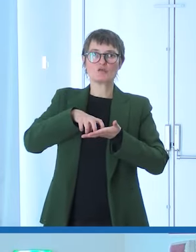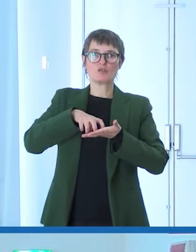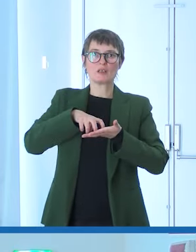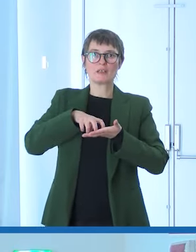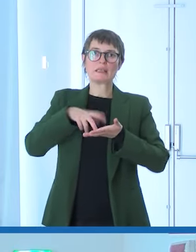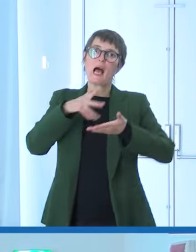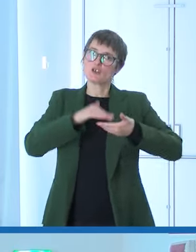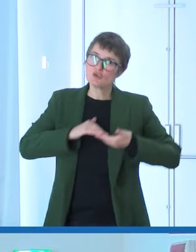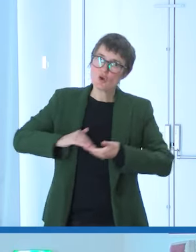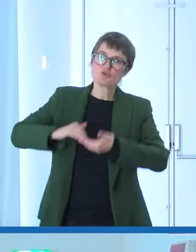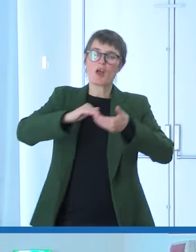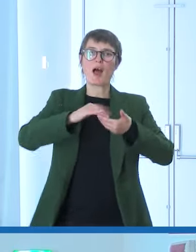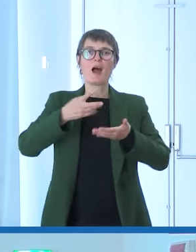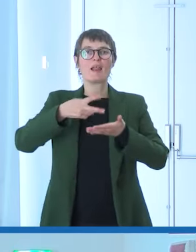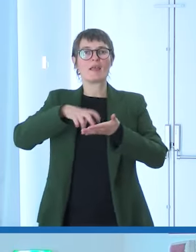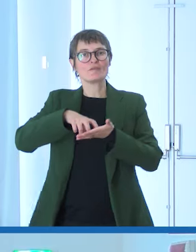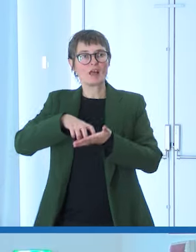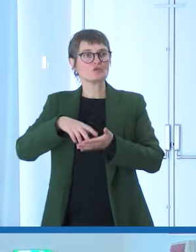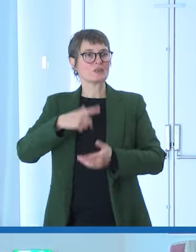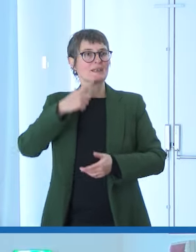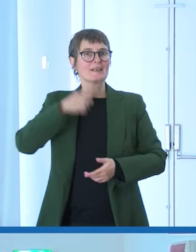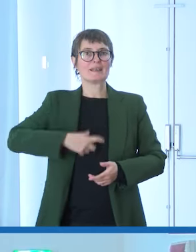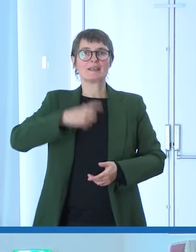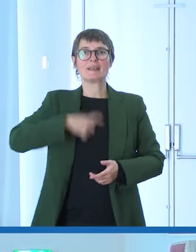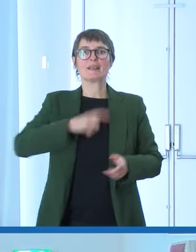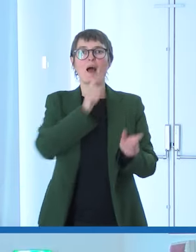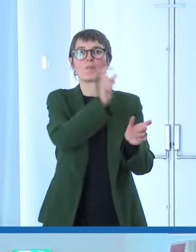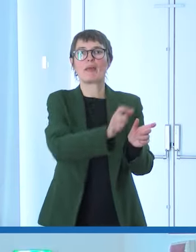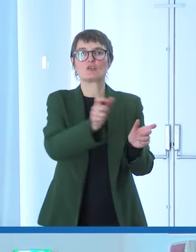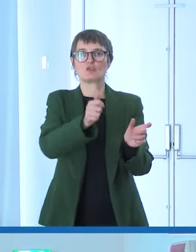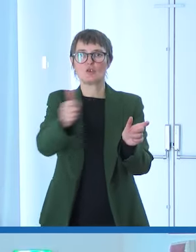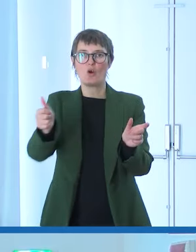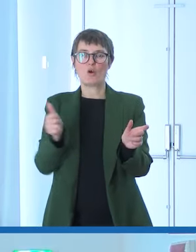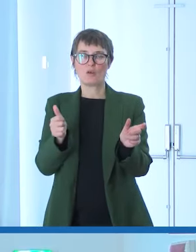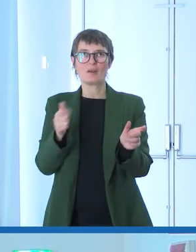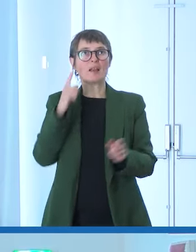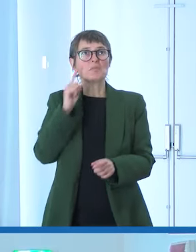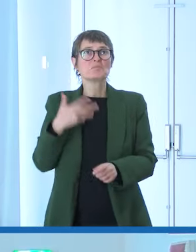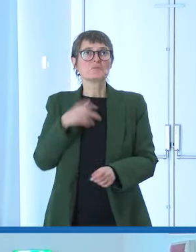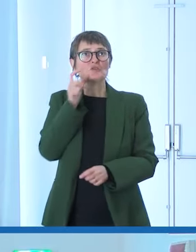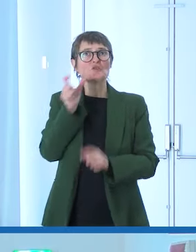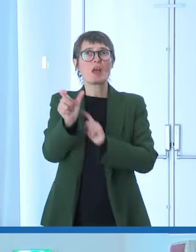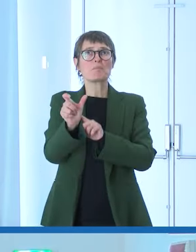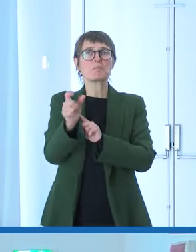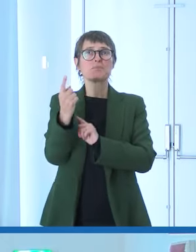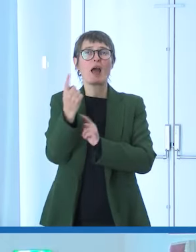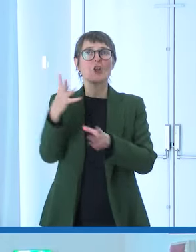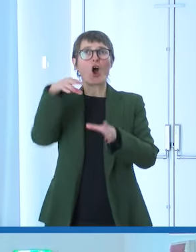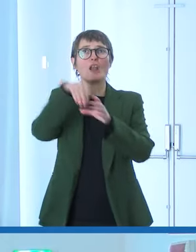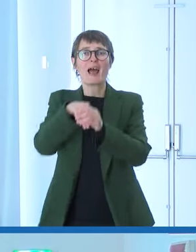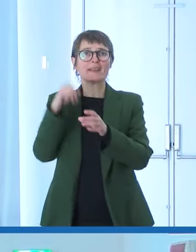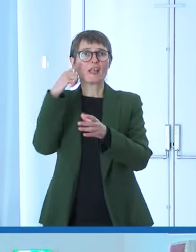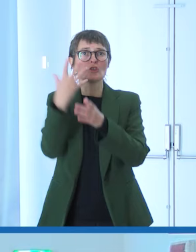Non so se c'è una parola che ci consenta di condensare questo concetto, però dico anche come comunicatori dovremmo fare uno